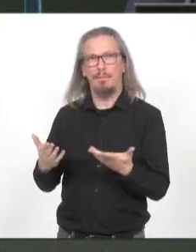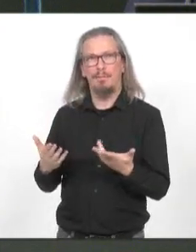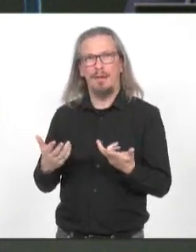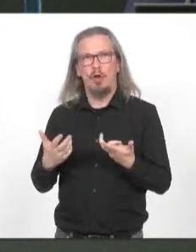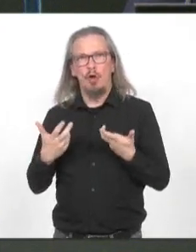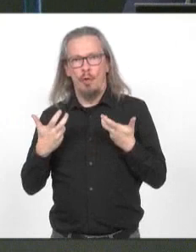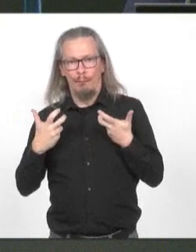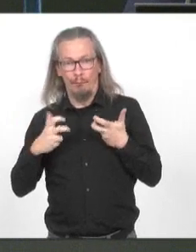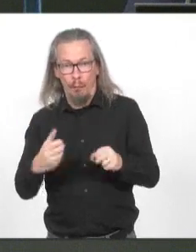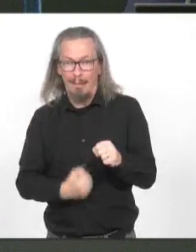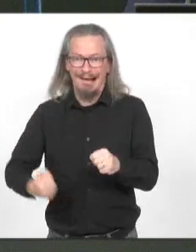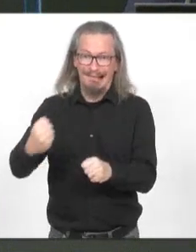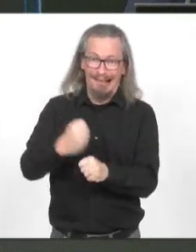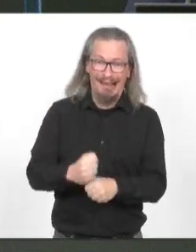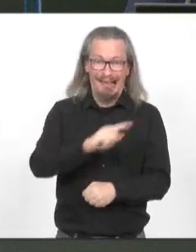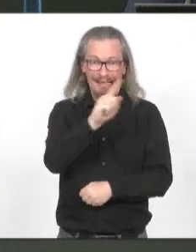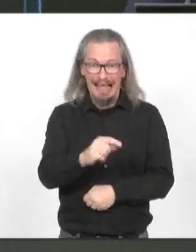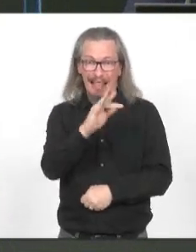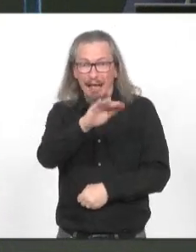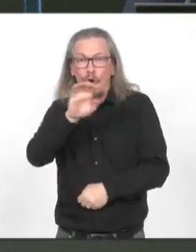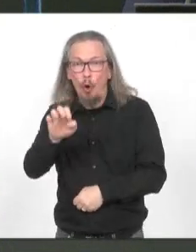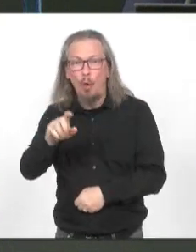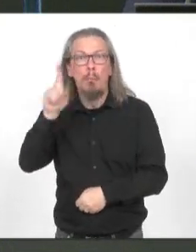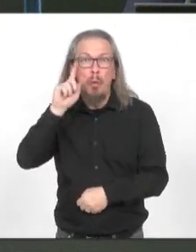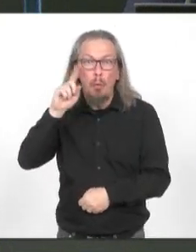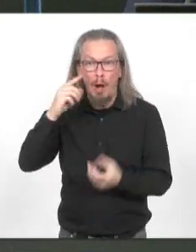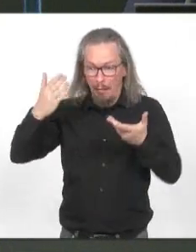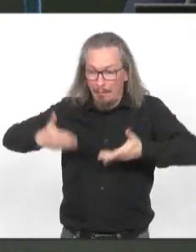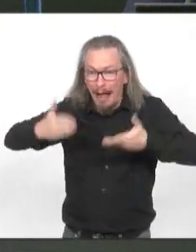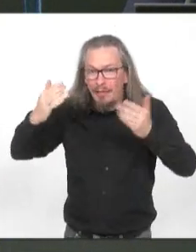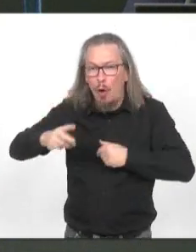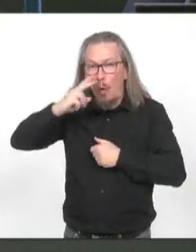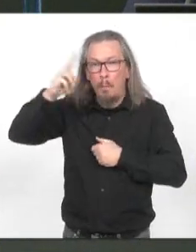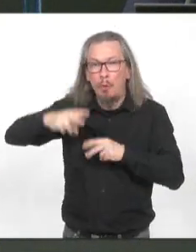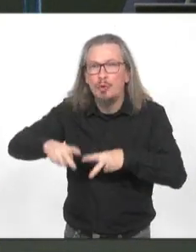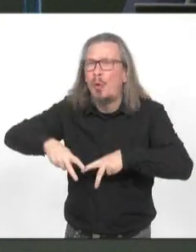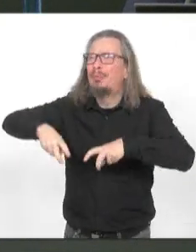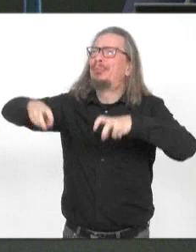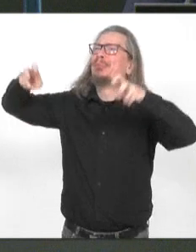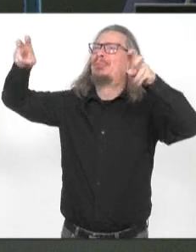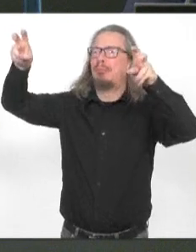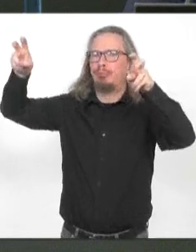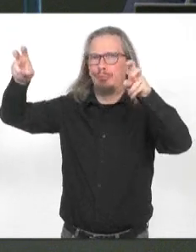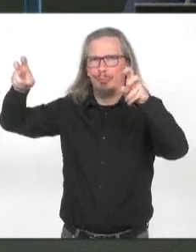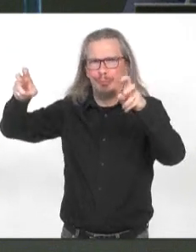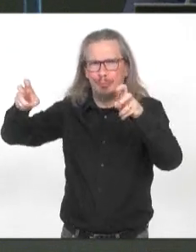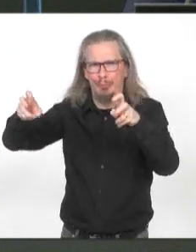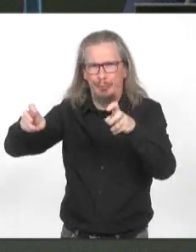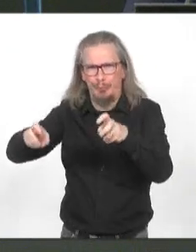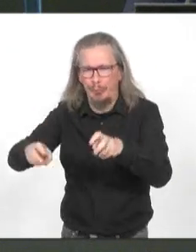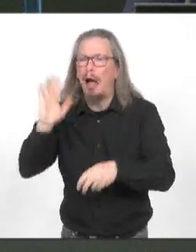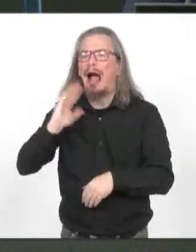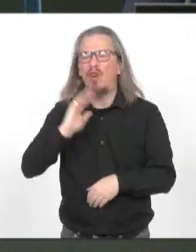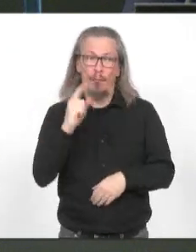enclencher de ZFE parce que, précisément, le niveau de pollution subi par cette métropole n'est plus celui qui pouvait